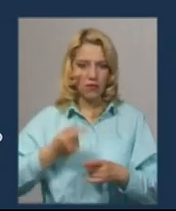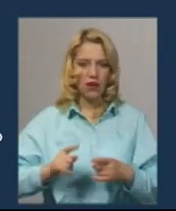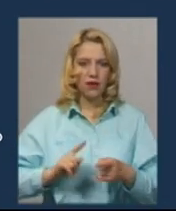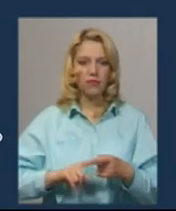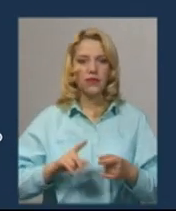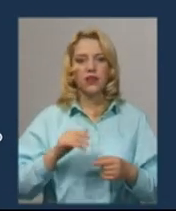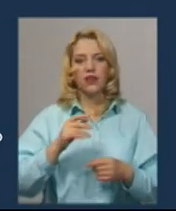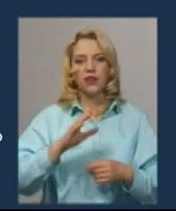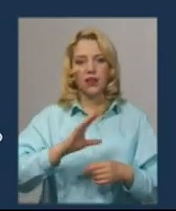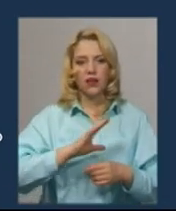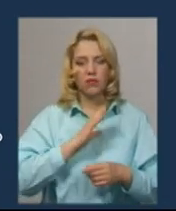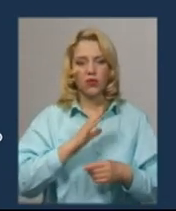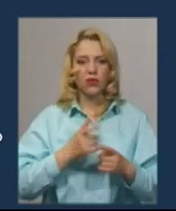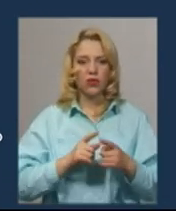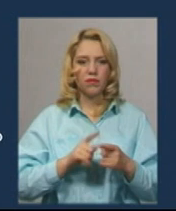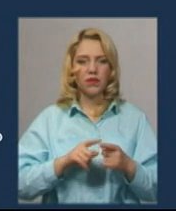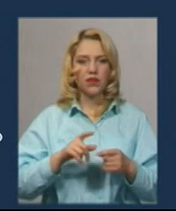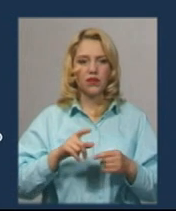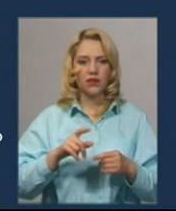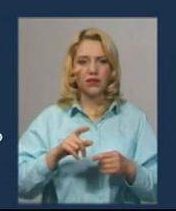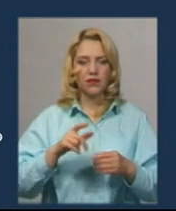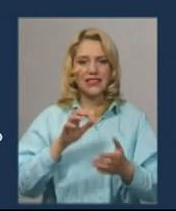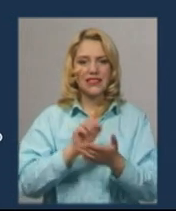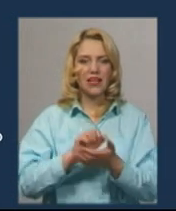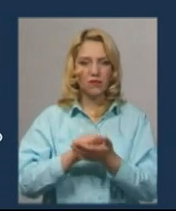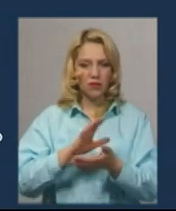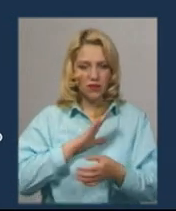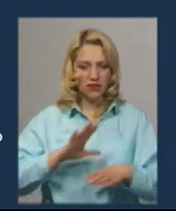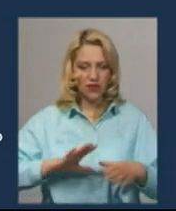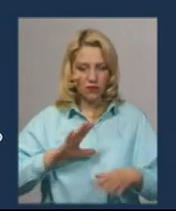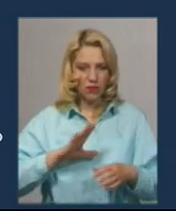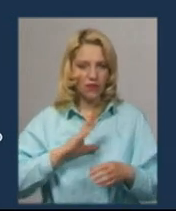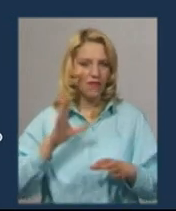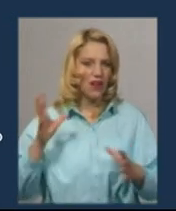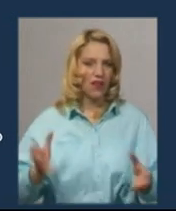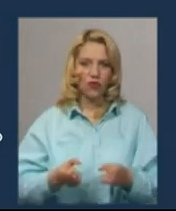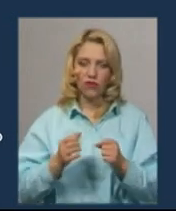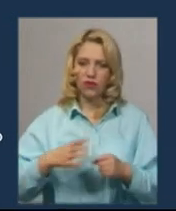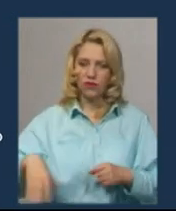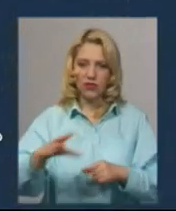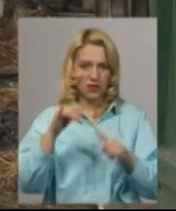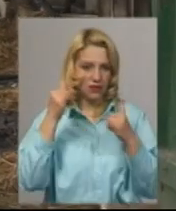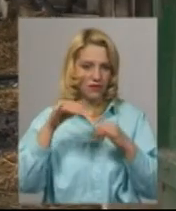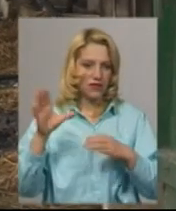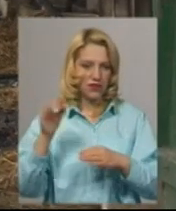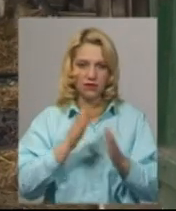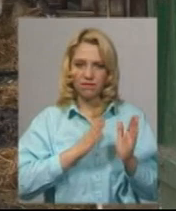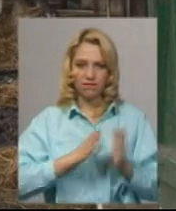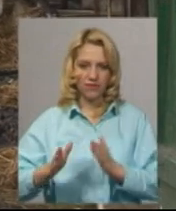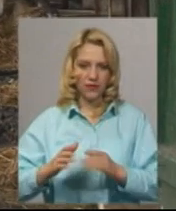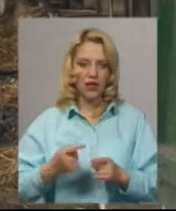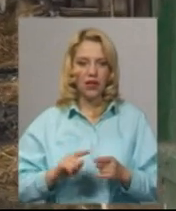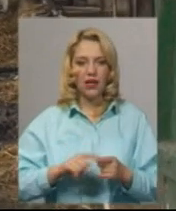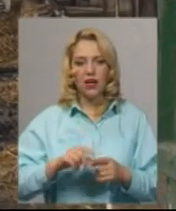пожежно-технічний мінімум не пройшли дарма. Було врятовано все поголів'я великої рогатої худоби. Яка сума